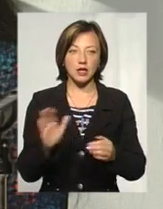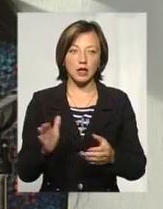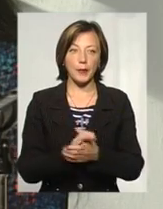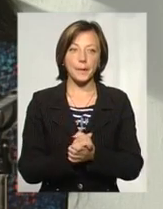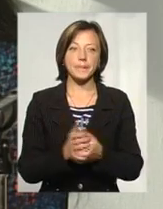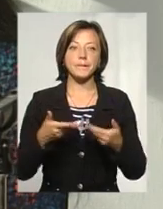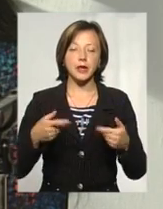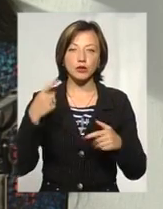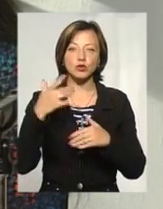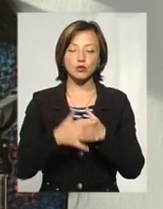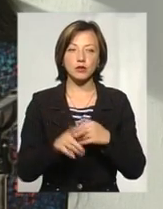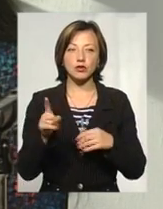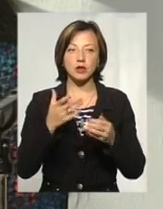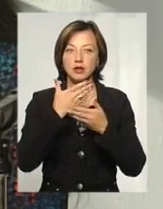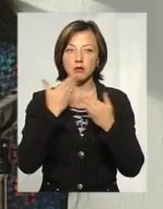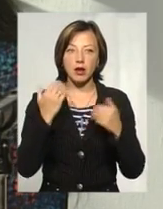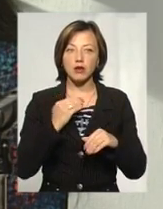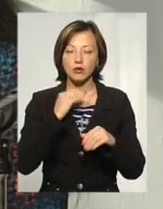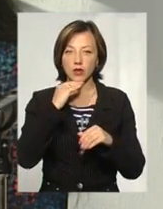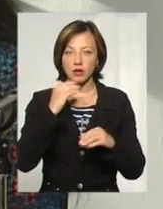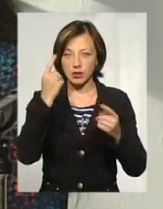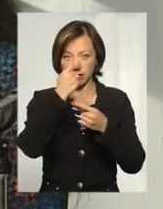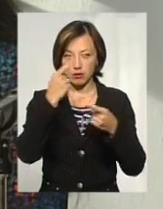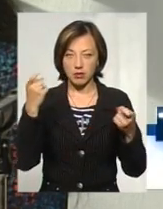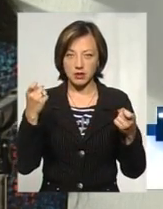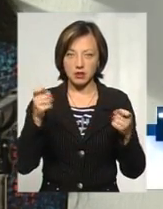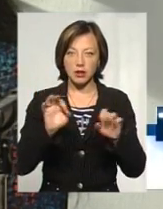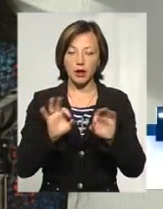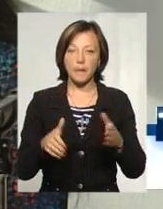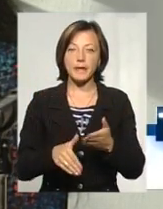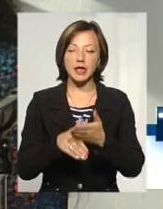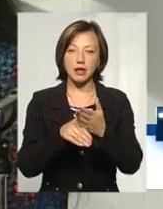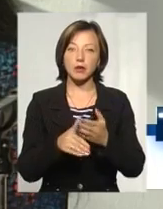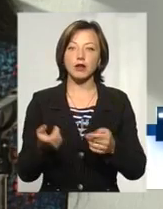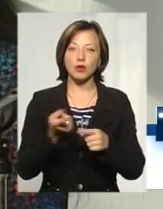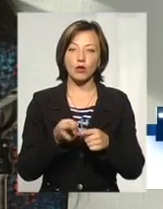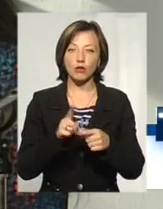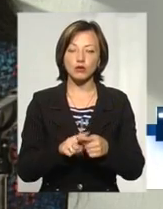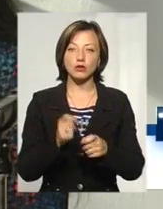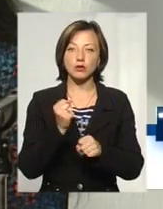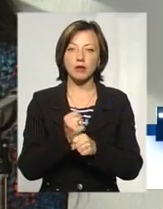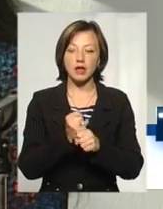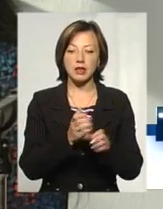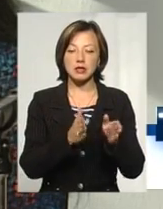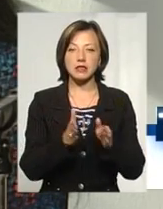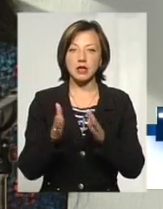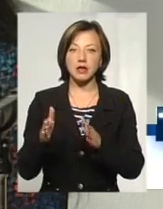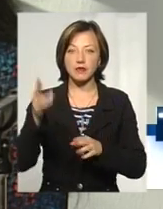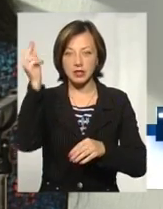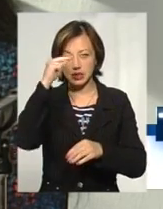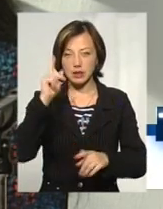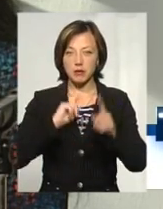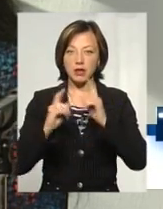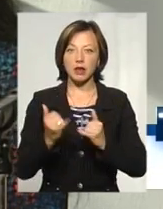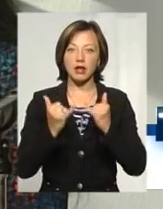І ми зрозуміли, що немає достатньої інформації, інформаційної підтримки, і тому зробили серію семінарів